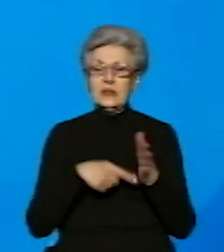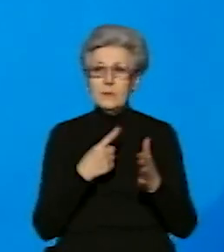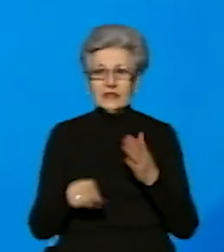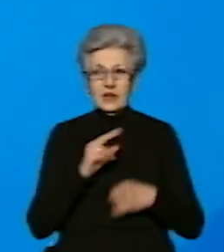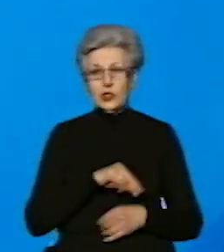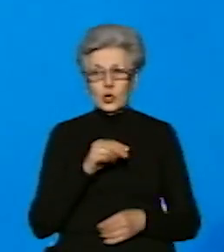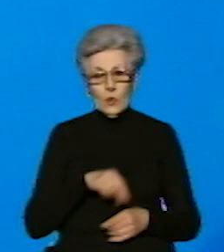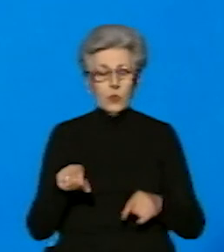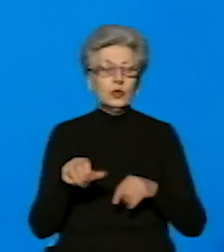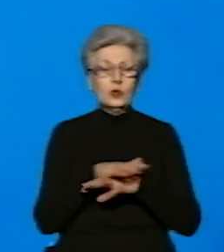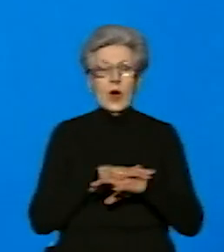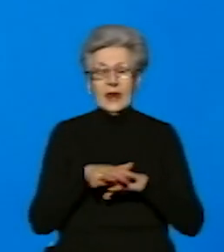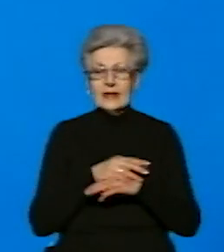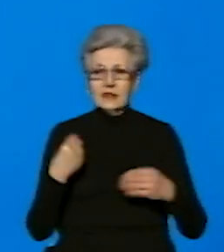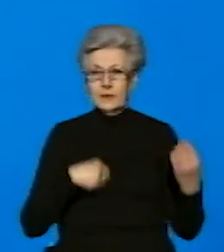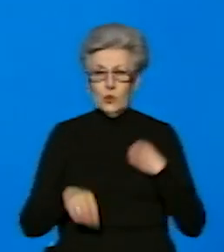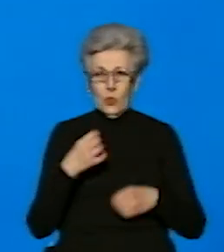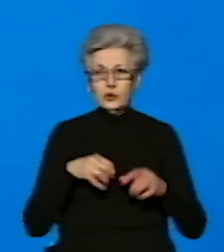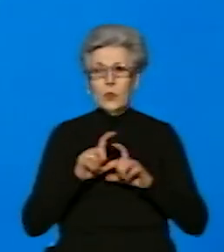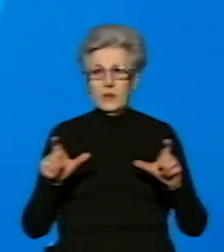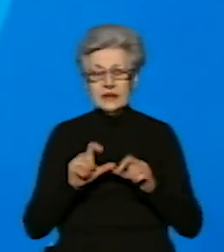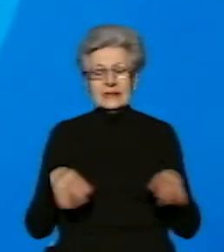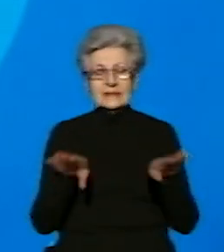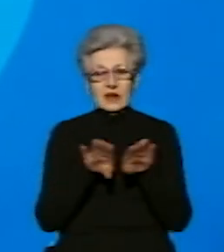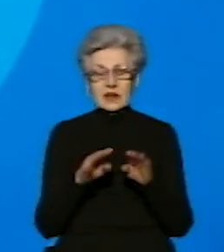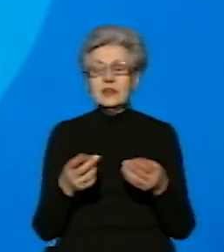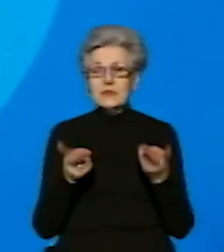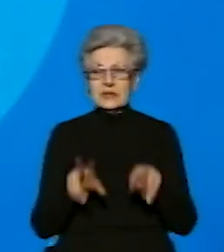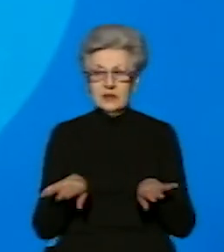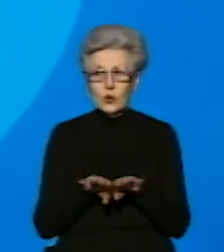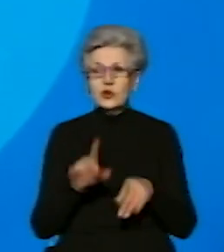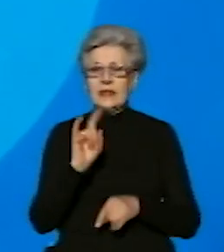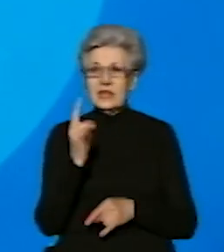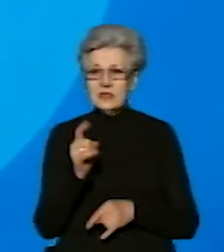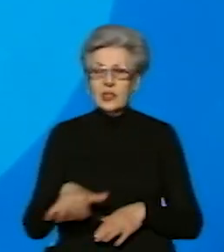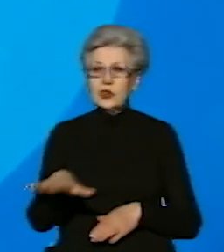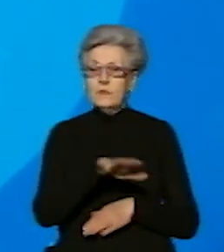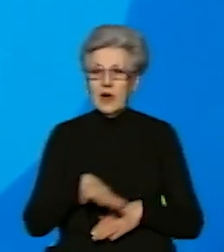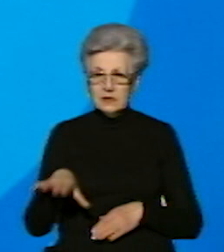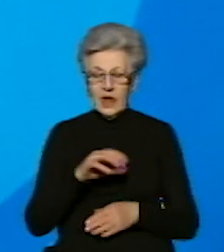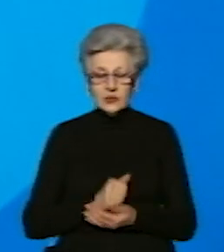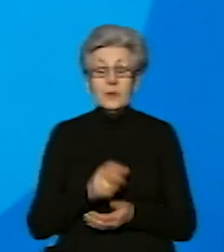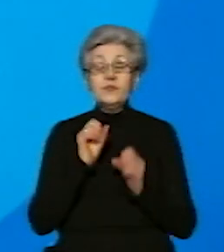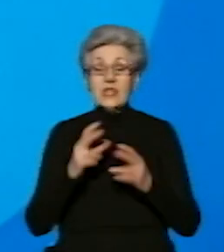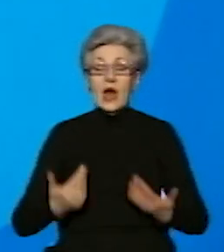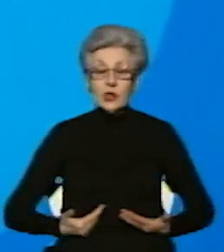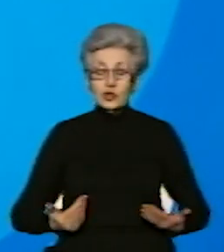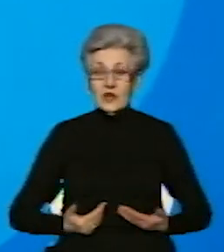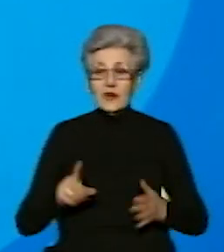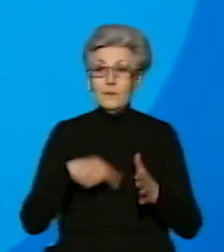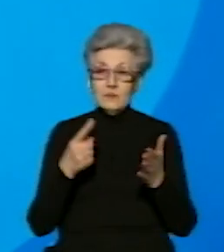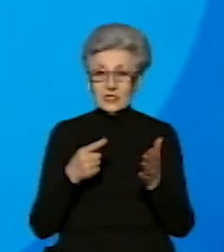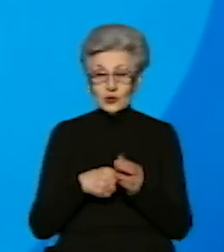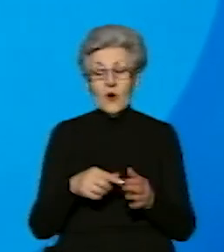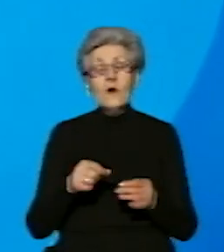салонам-красистам та логічним клінікам. Закритими залишаються також дитячі майданчики. Як живе місто в умовах послабленого карантину?